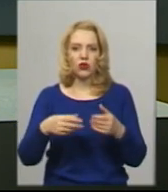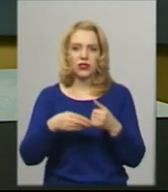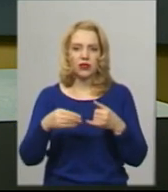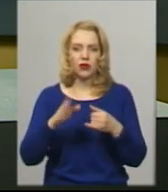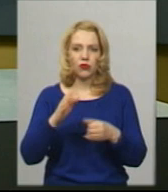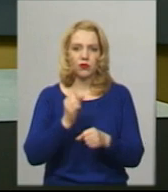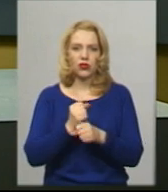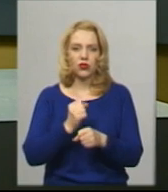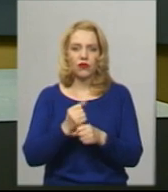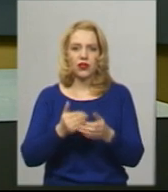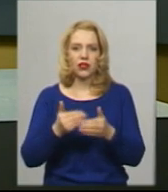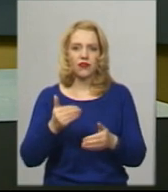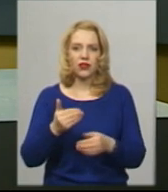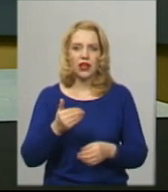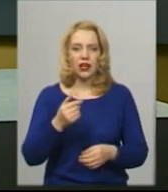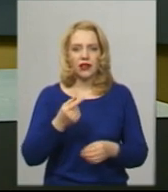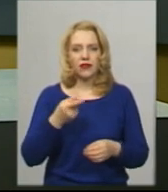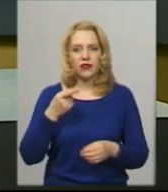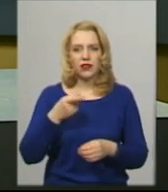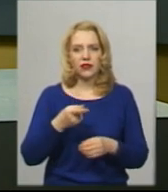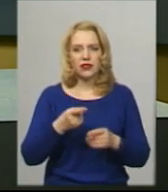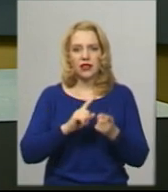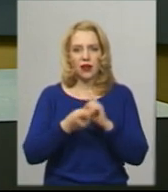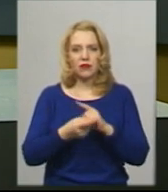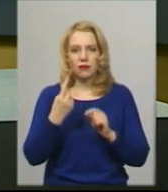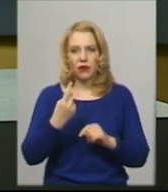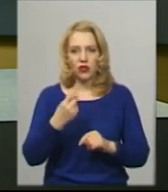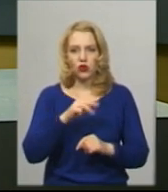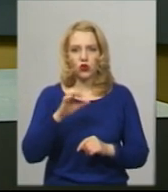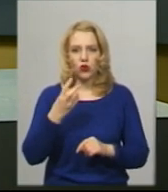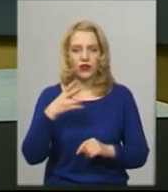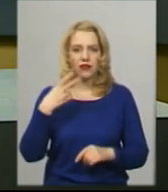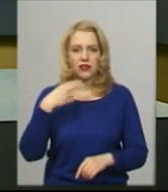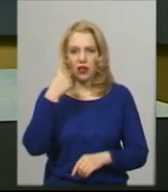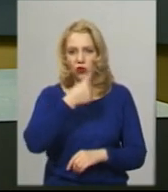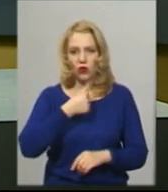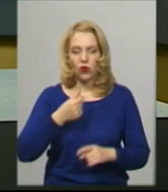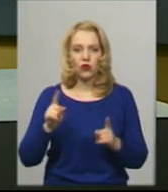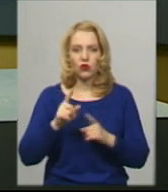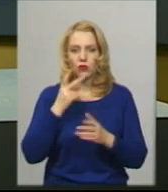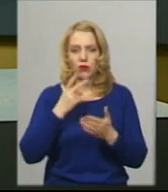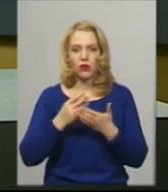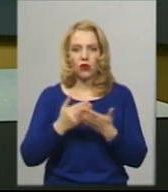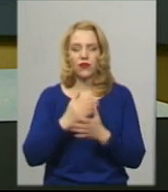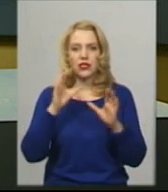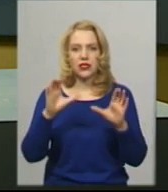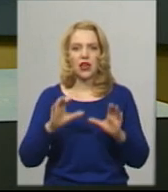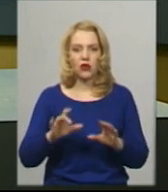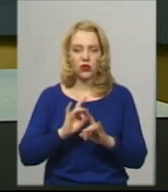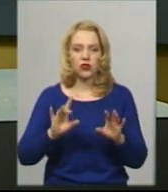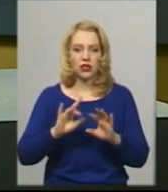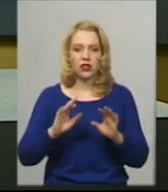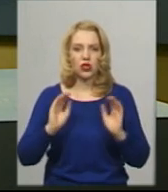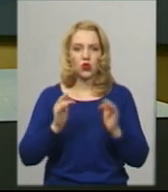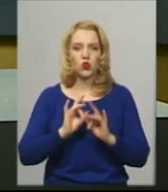2021 року, замість 1 жовтня 2020 року. Що ще передбачає новий закон – далі у сюжеті моїх